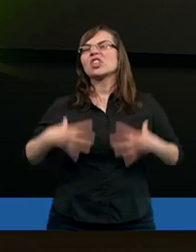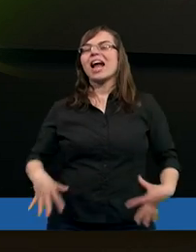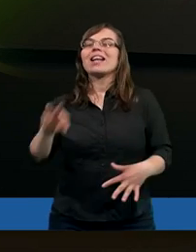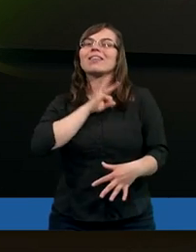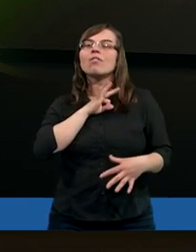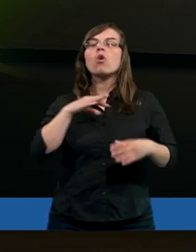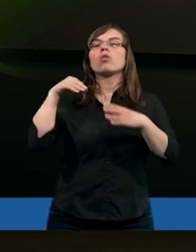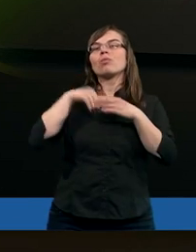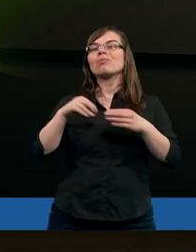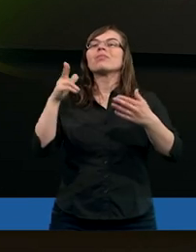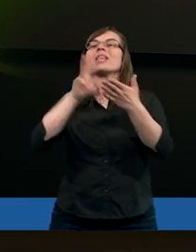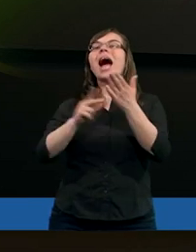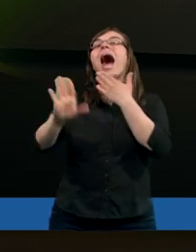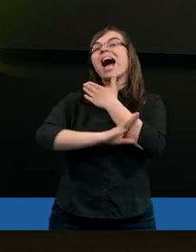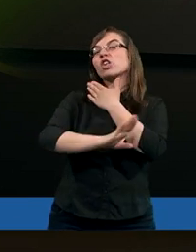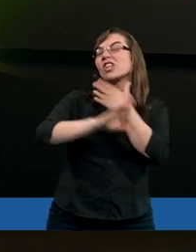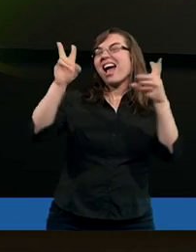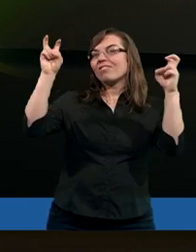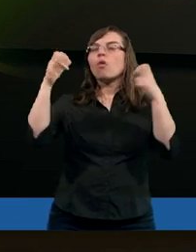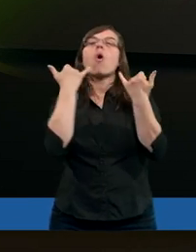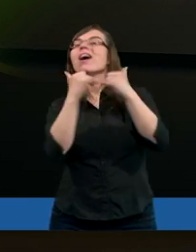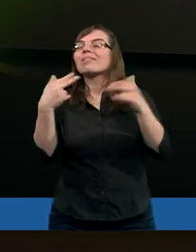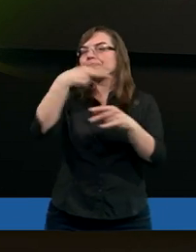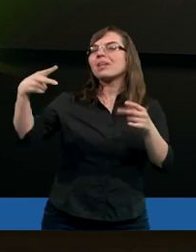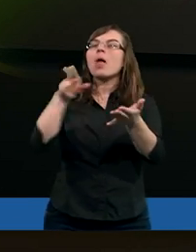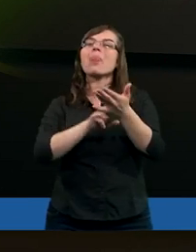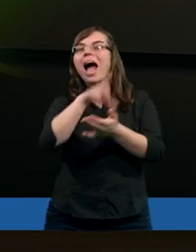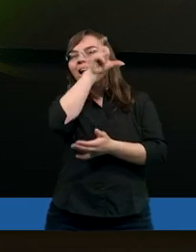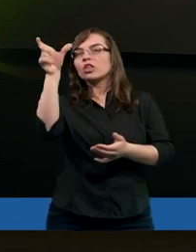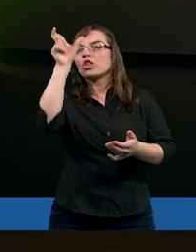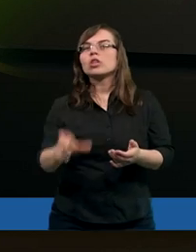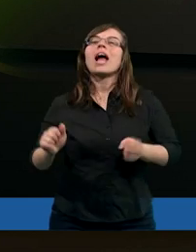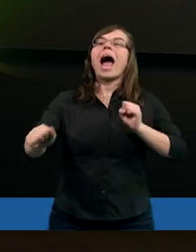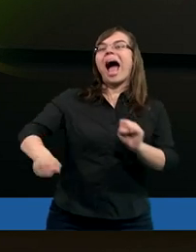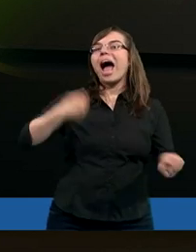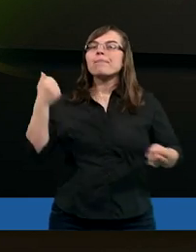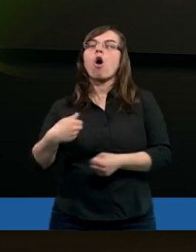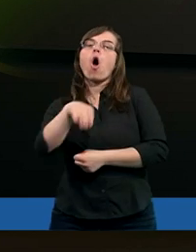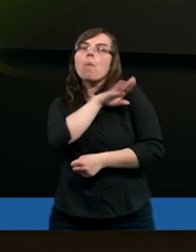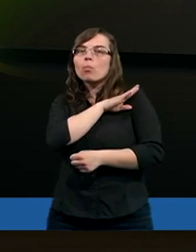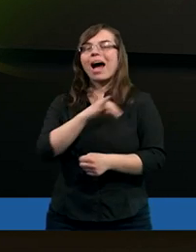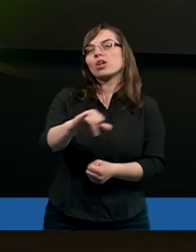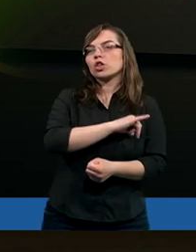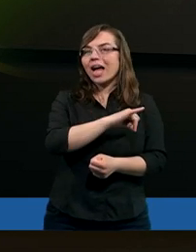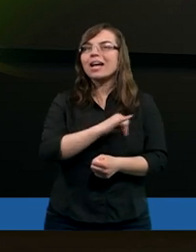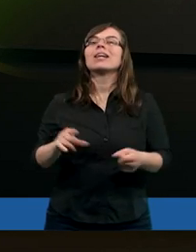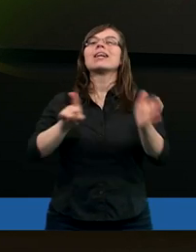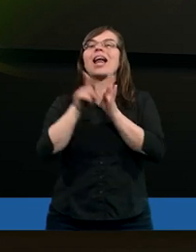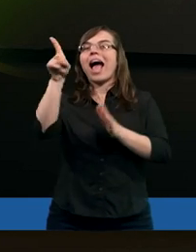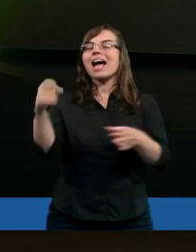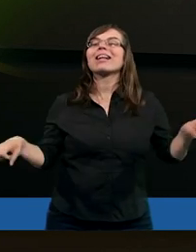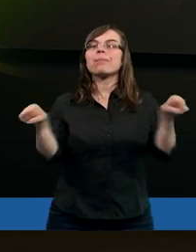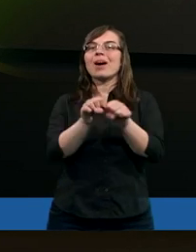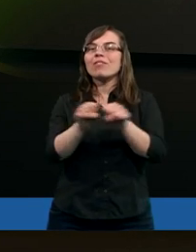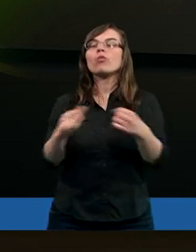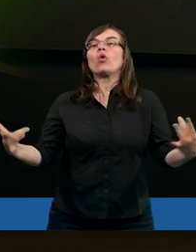swoim poniósł na drzewo, inaczej na krzyż, abyśmy obumarwszy grzechom, dla